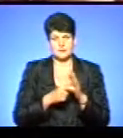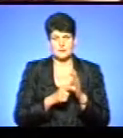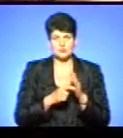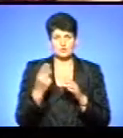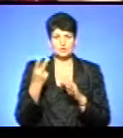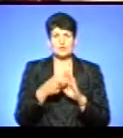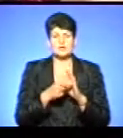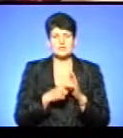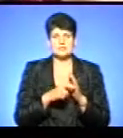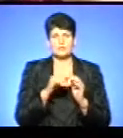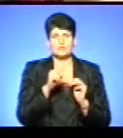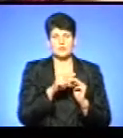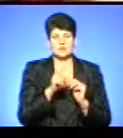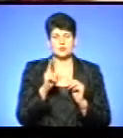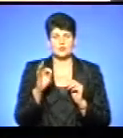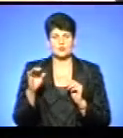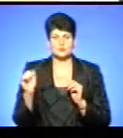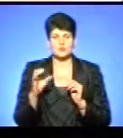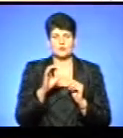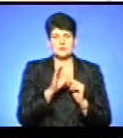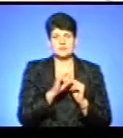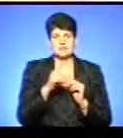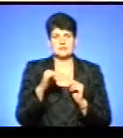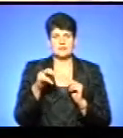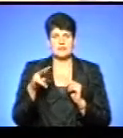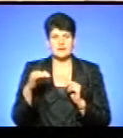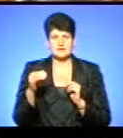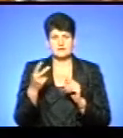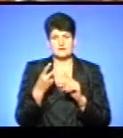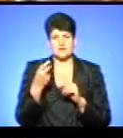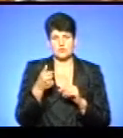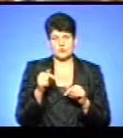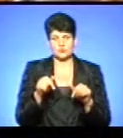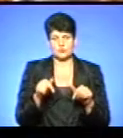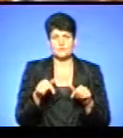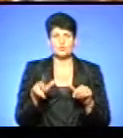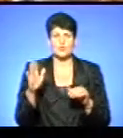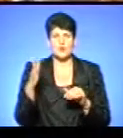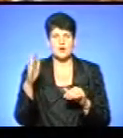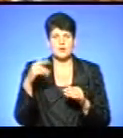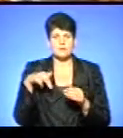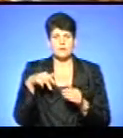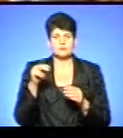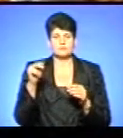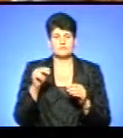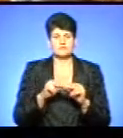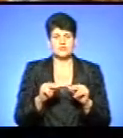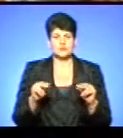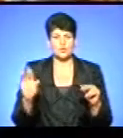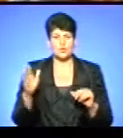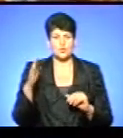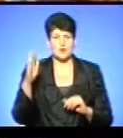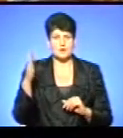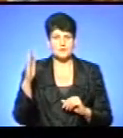Другокласниці Поліна Костюк та Олександра Ділай на групі продовженого дня «Другий рік поспіль». Ми тут гуляємо, ходимо вчителькою гуляти.